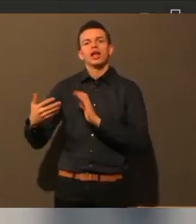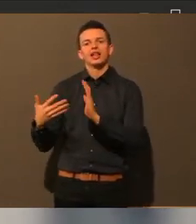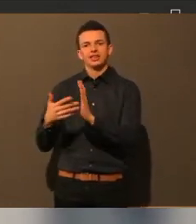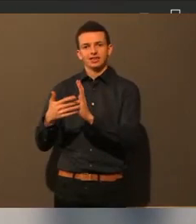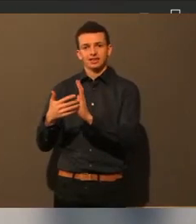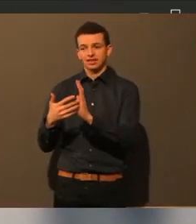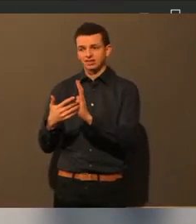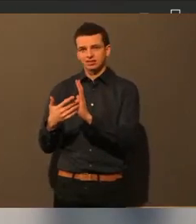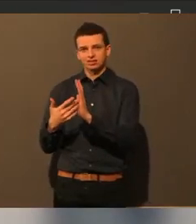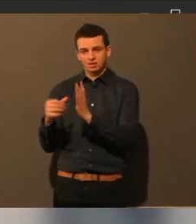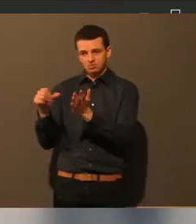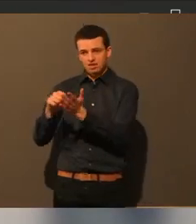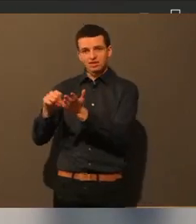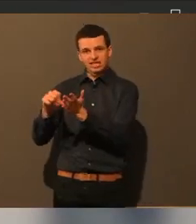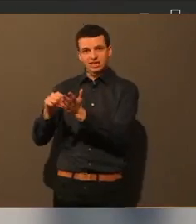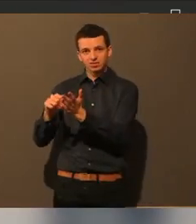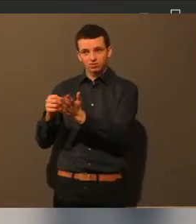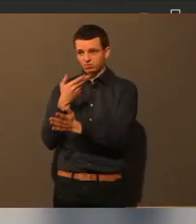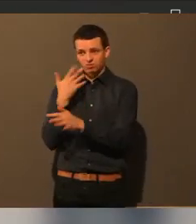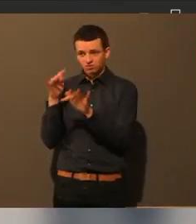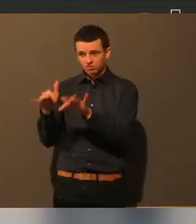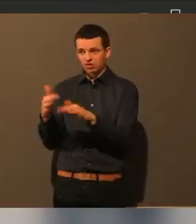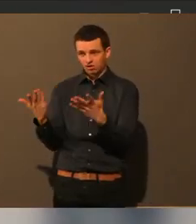Frage noch schnell beantworten kann.